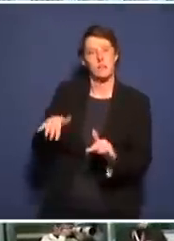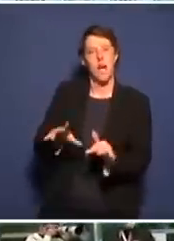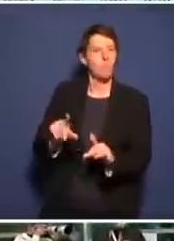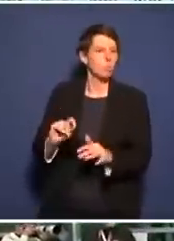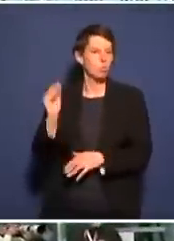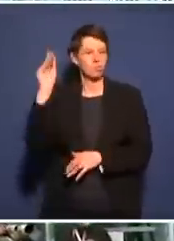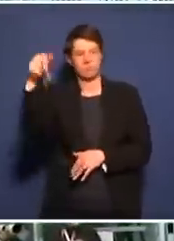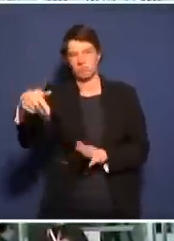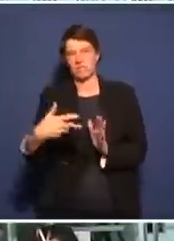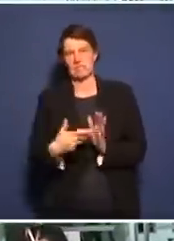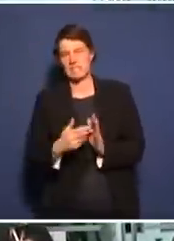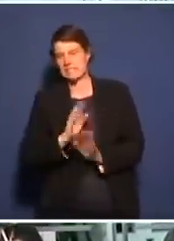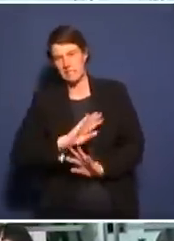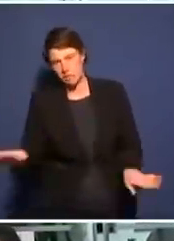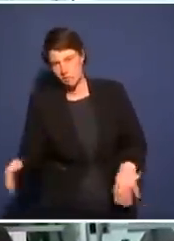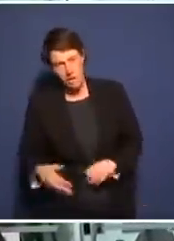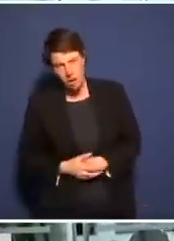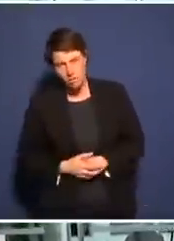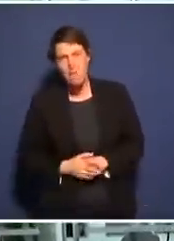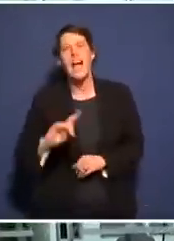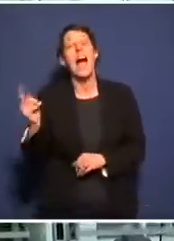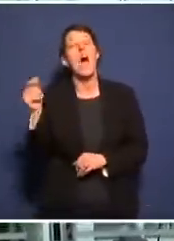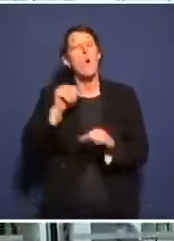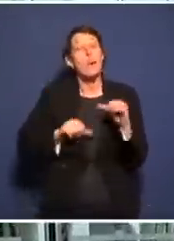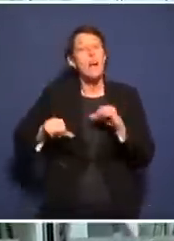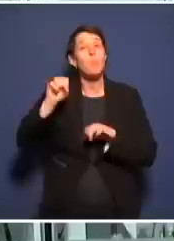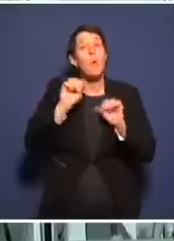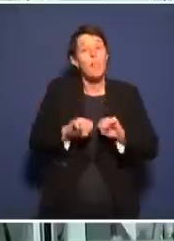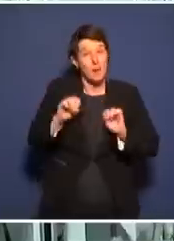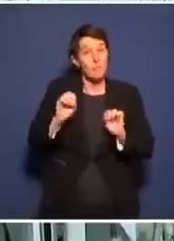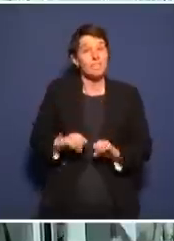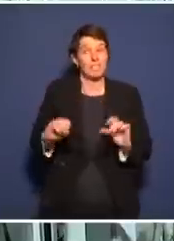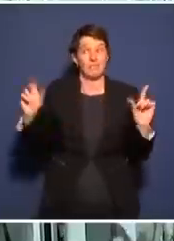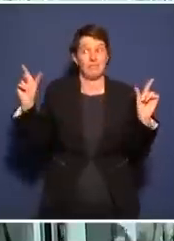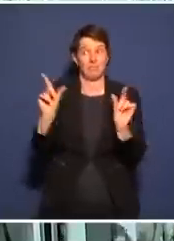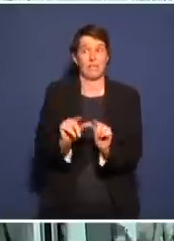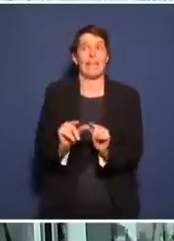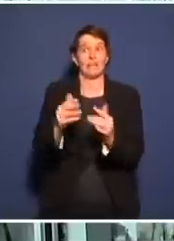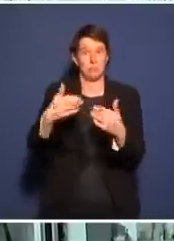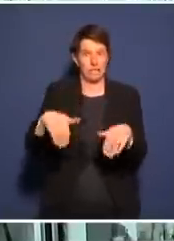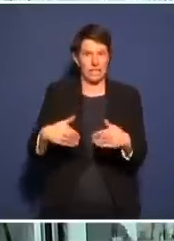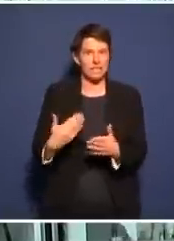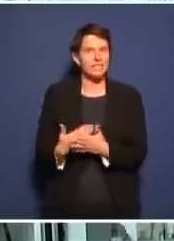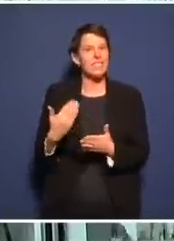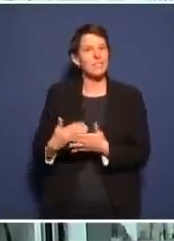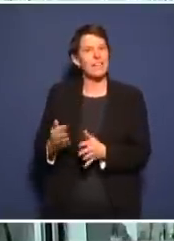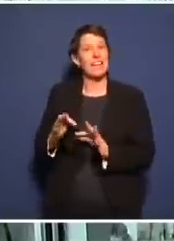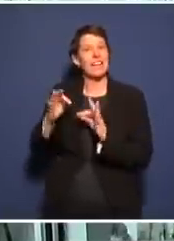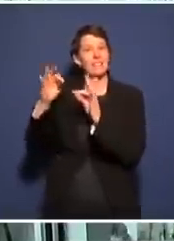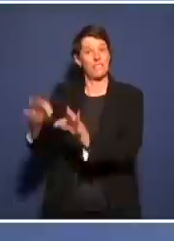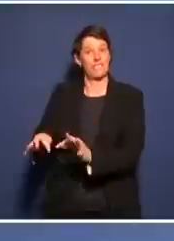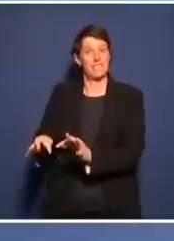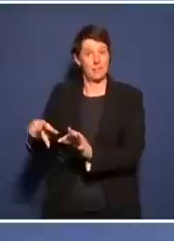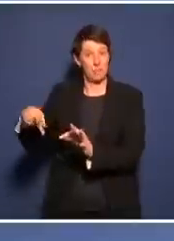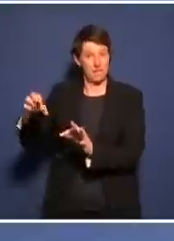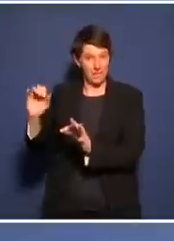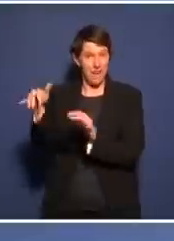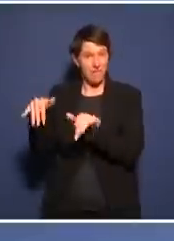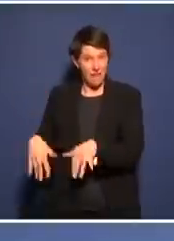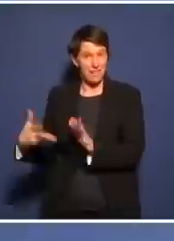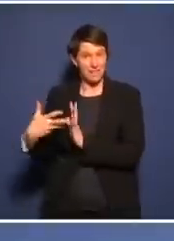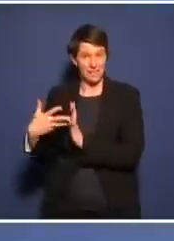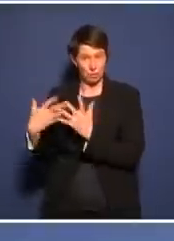erst zum Test. Muss ja wirklich der reinste Killer-Virus sein, die Omikron-Variante, wenn immer mehr Menschen keine